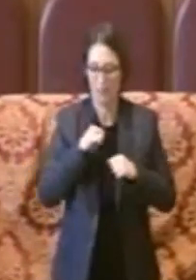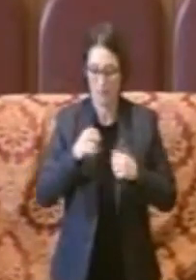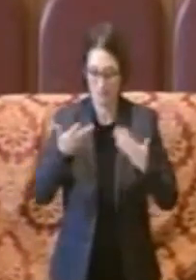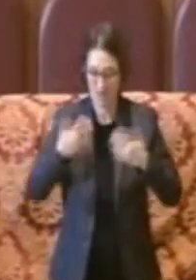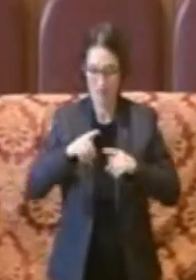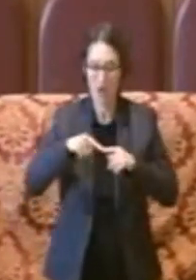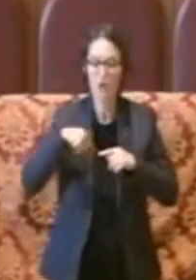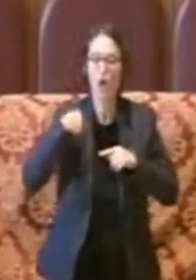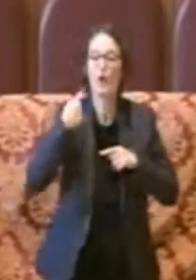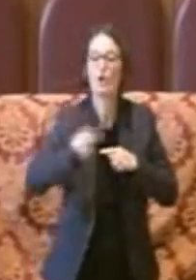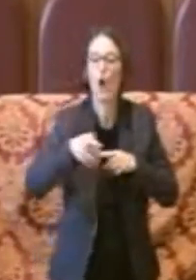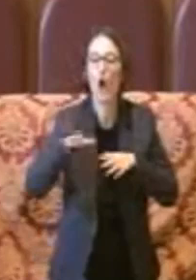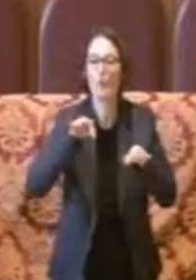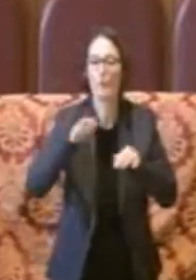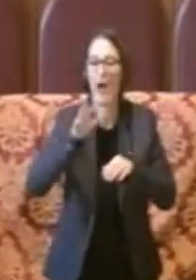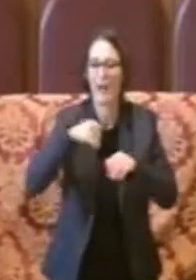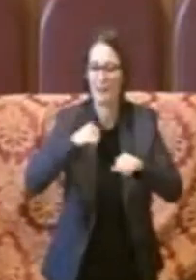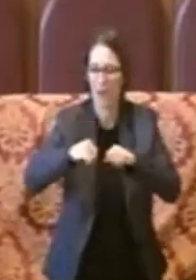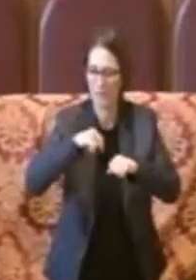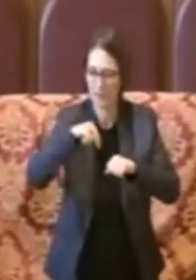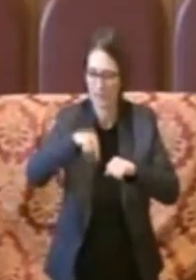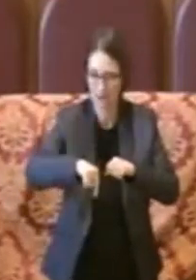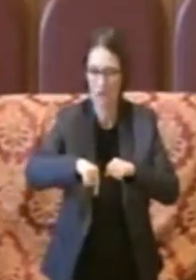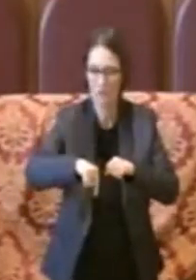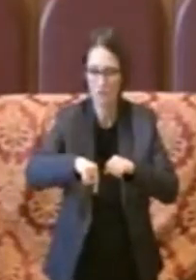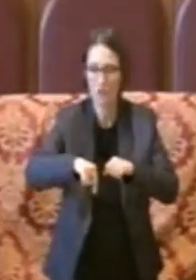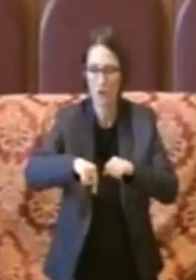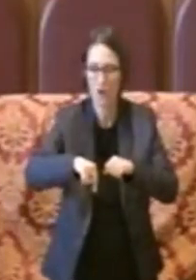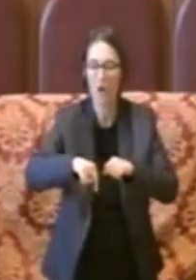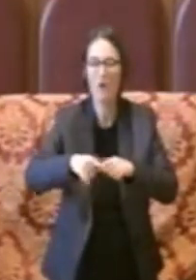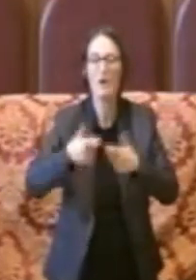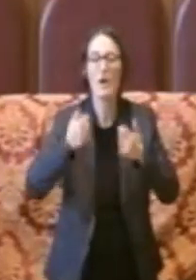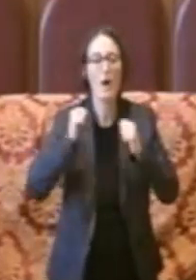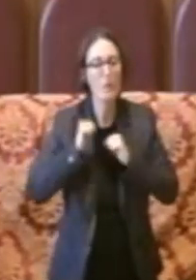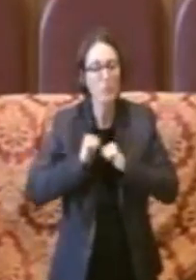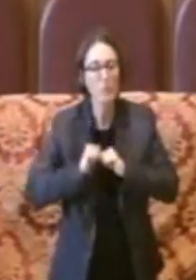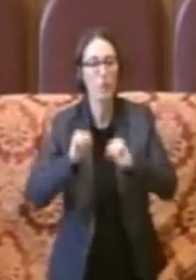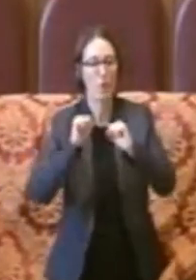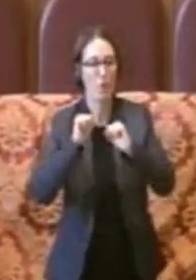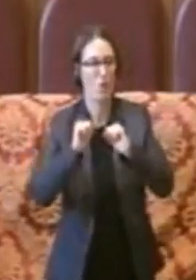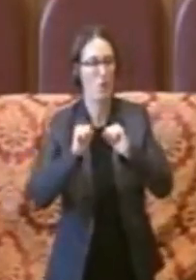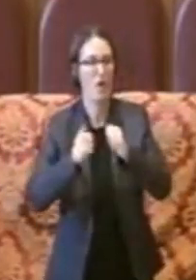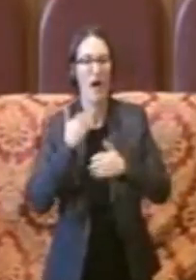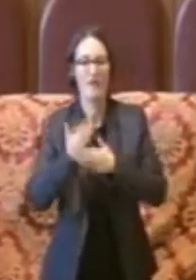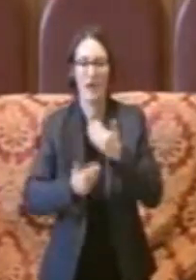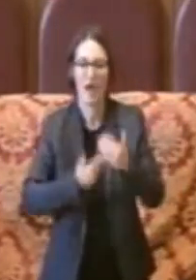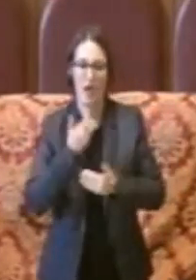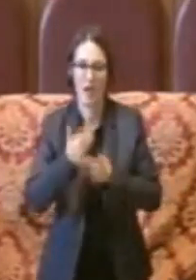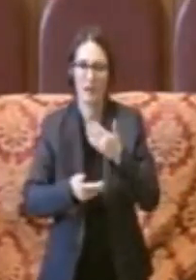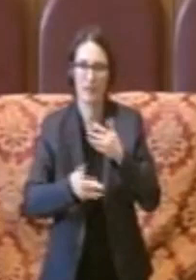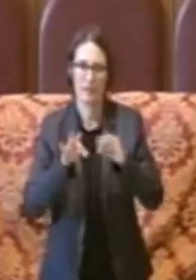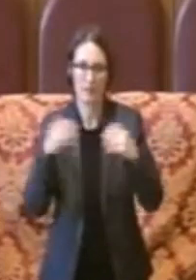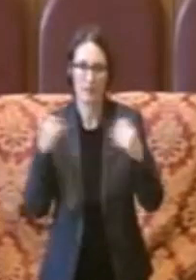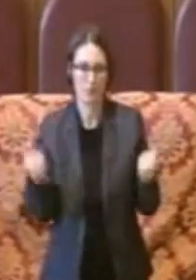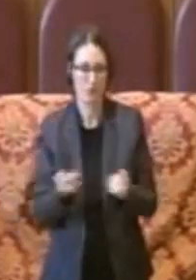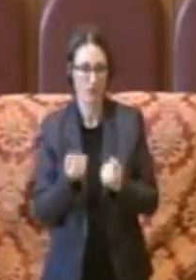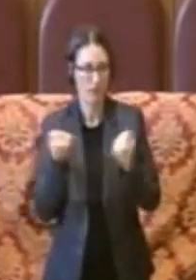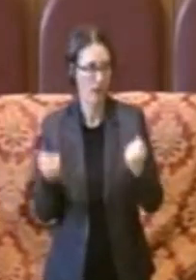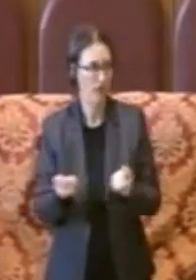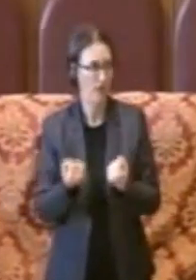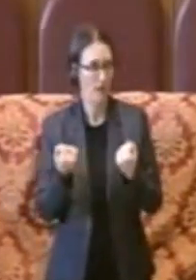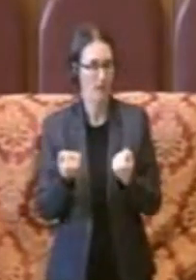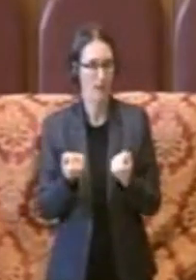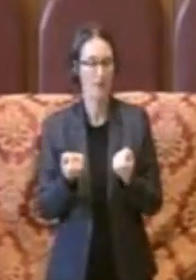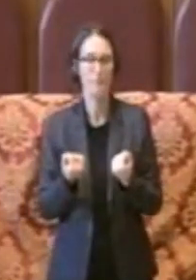amministrazione stessa quindi anche le prossime possano proseguire con questa attività e arrivare ad un